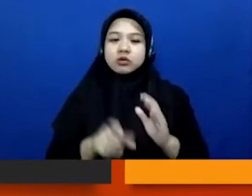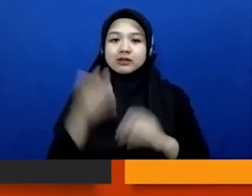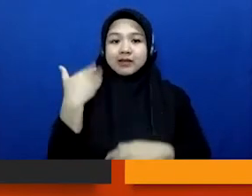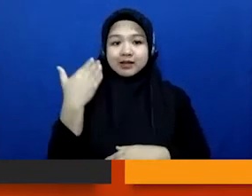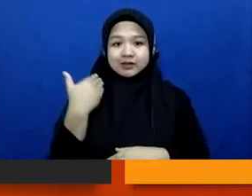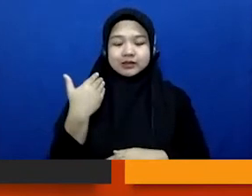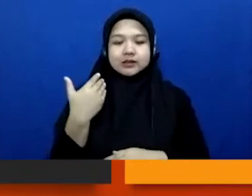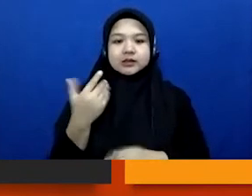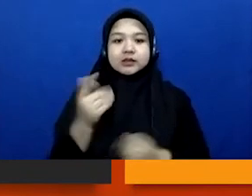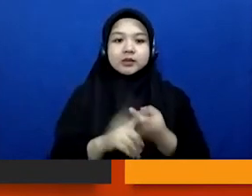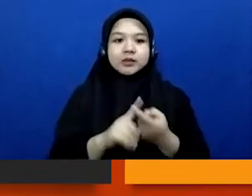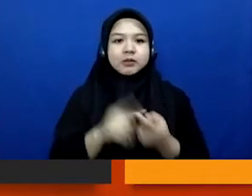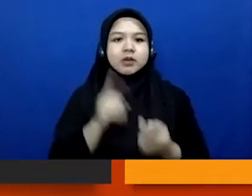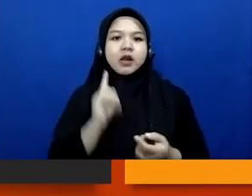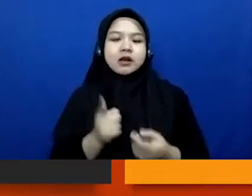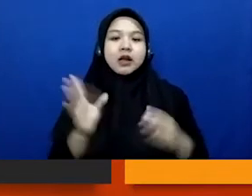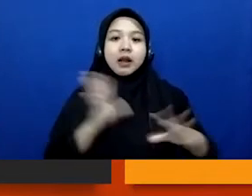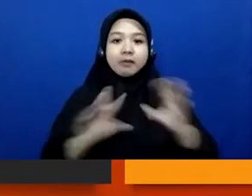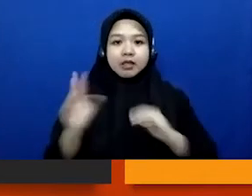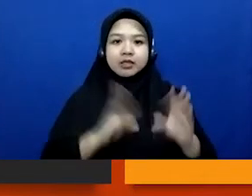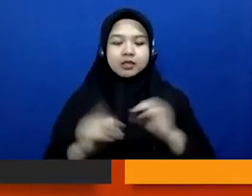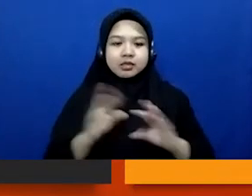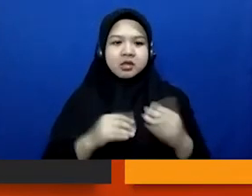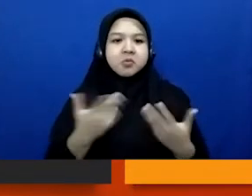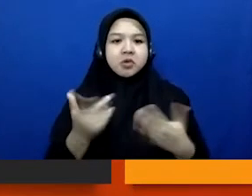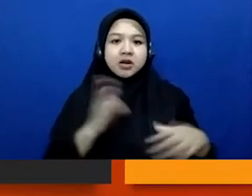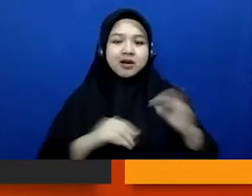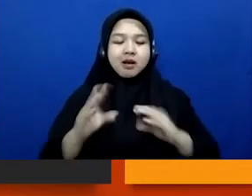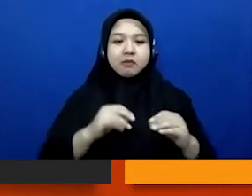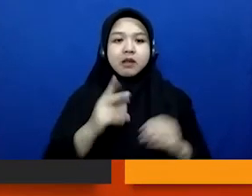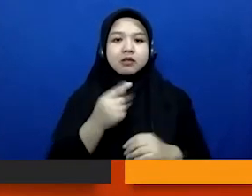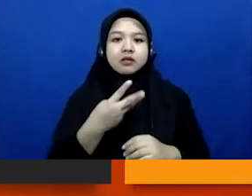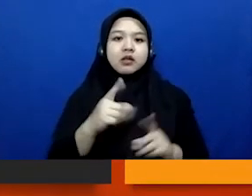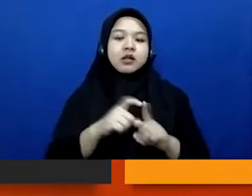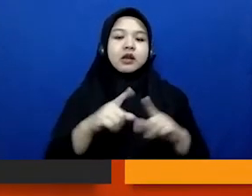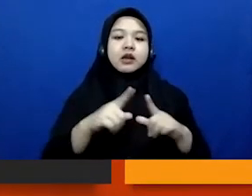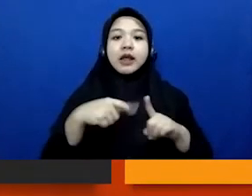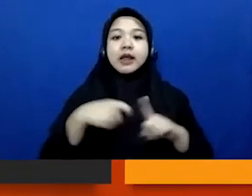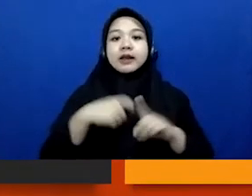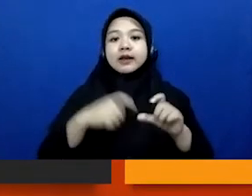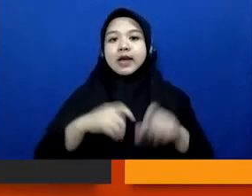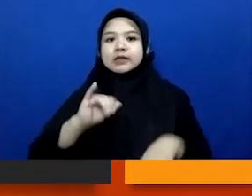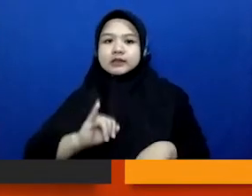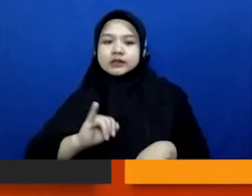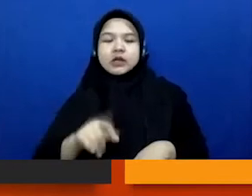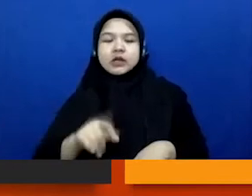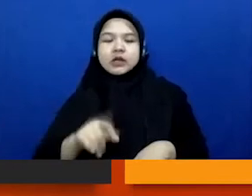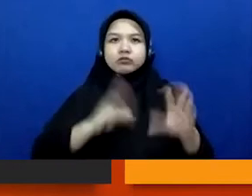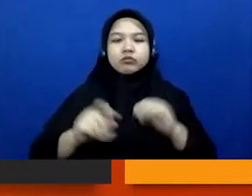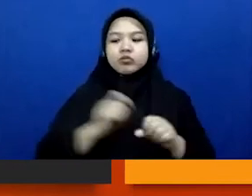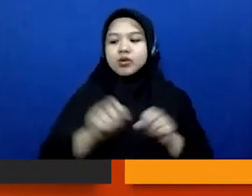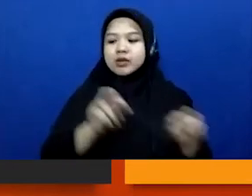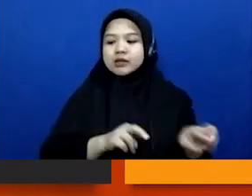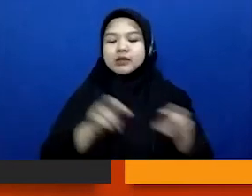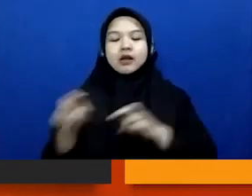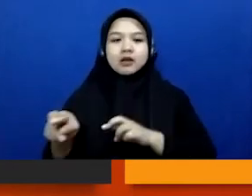dimulai ya teman-teman ada yang namanya rapat ya mungkin itu rapat redaksi mungkin ya nah ada ada perencanaan di situ ada